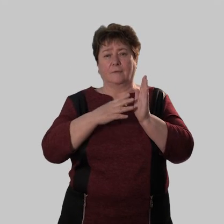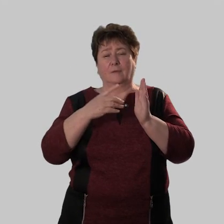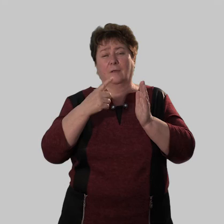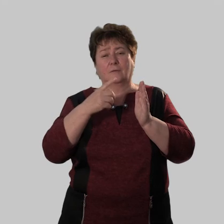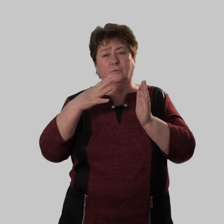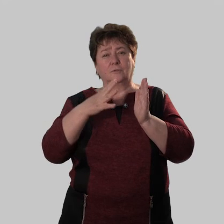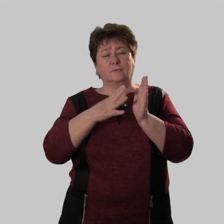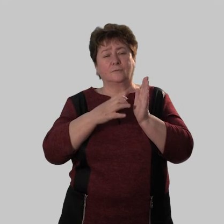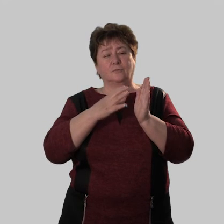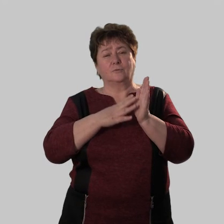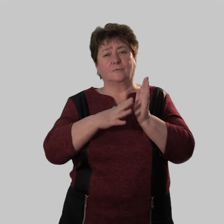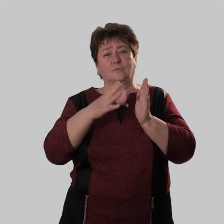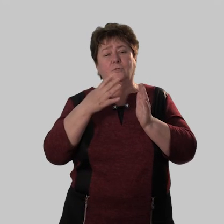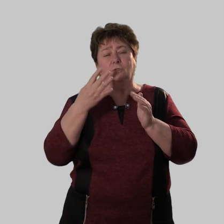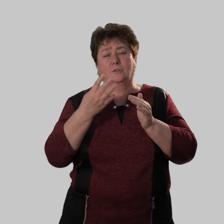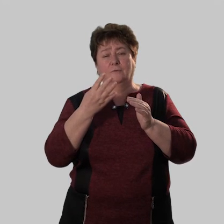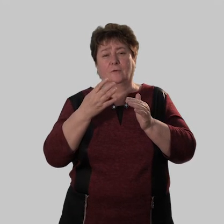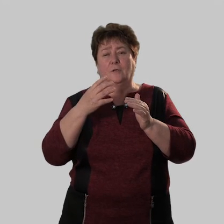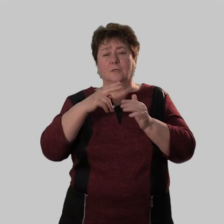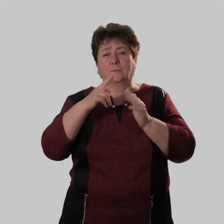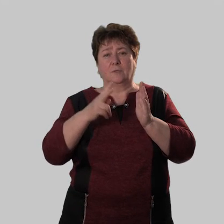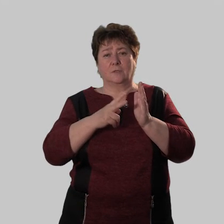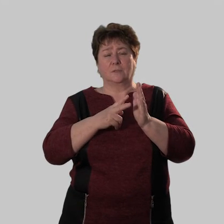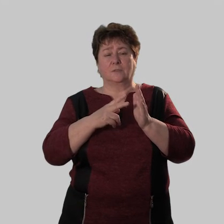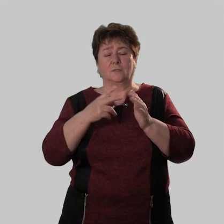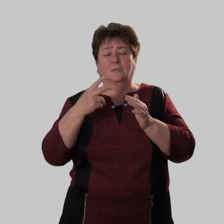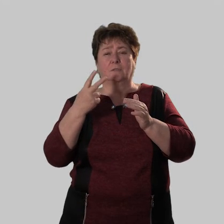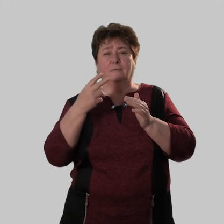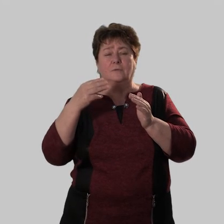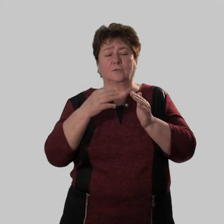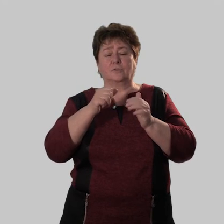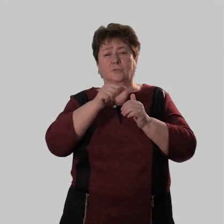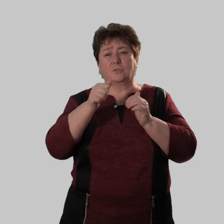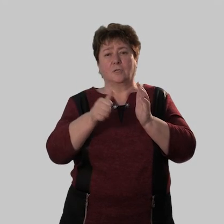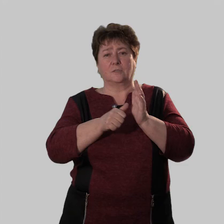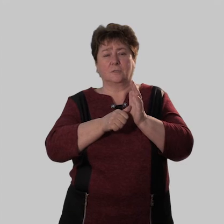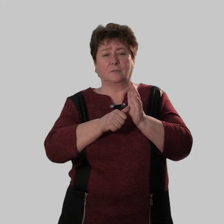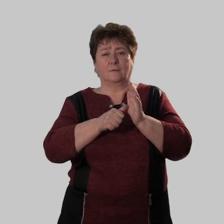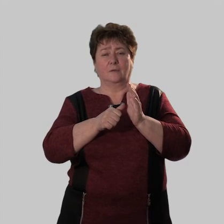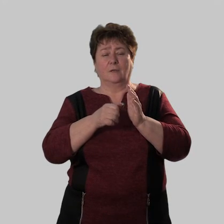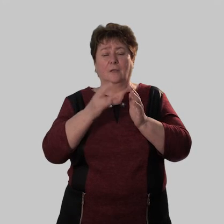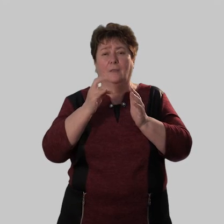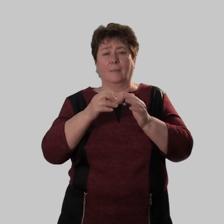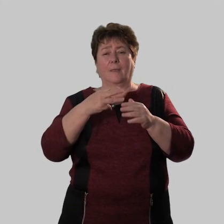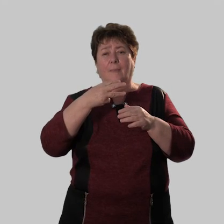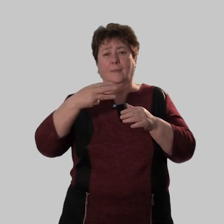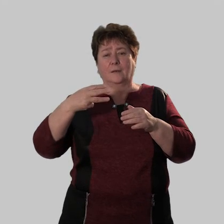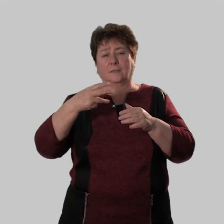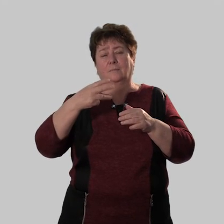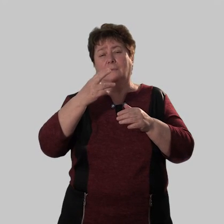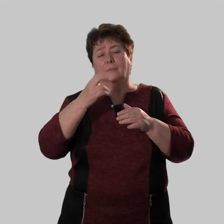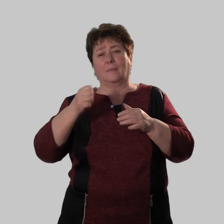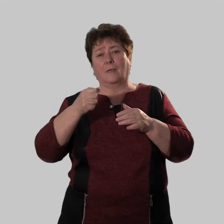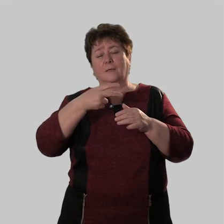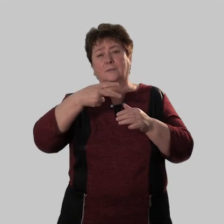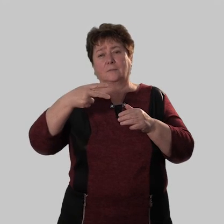1994 17 с 2016 на третьем